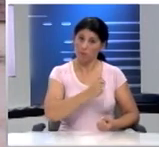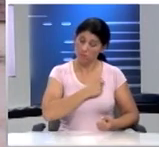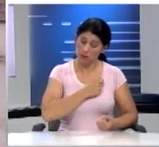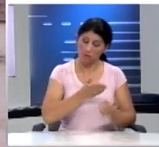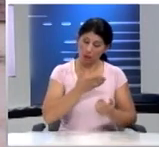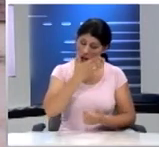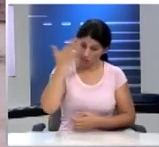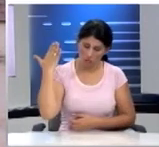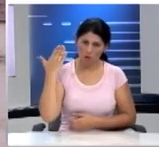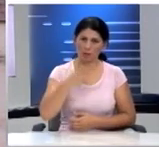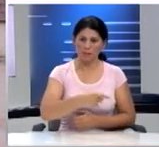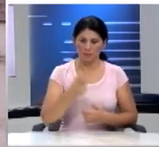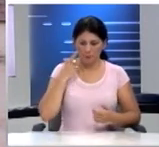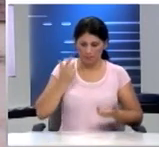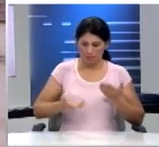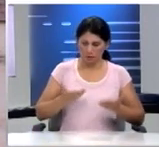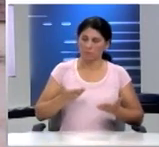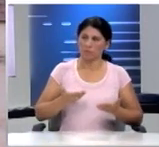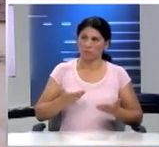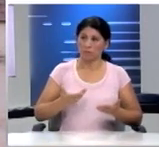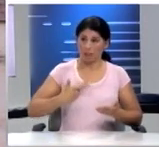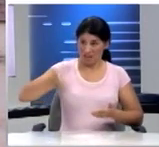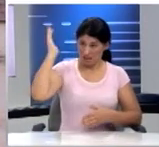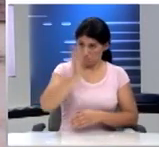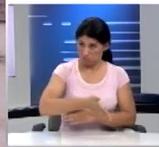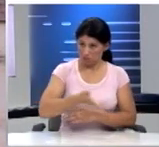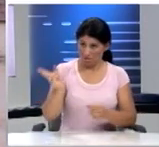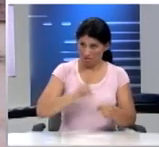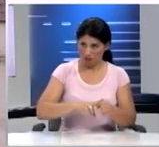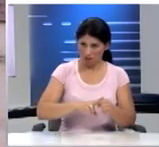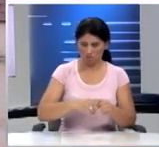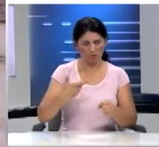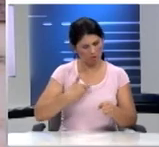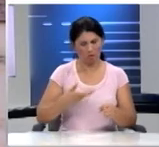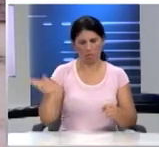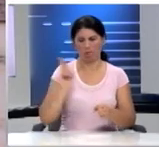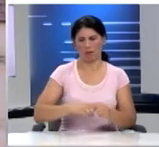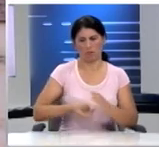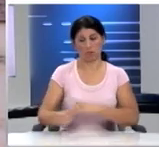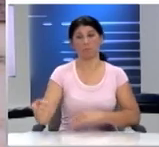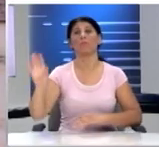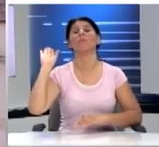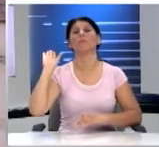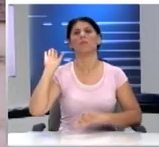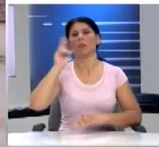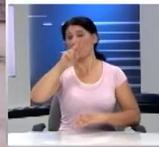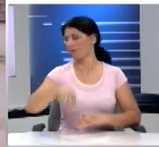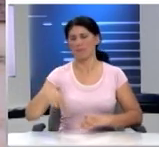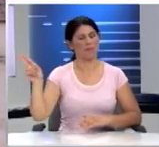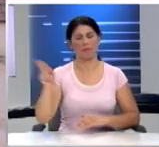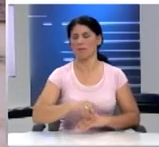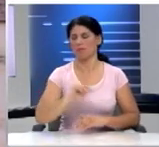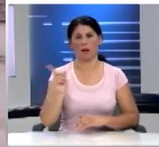προτίμησε να υποστεί την ποινή του θανάτου παρά να δραπετεύσει και να ακυρώσει